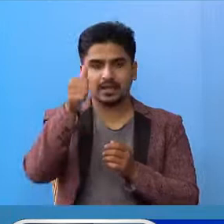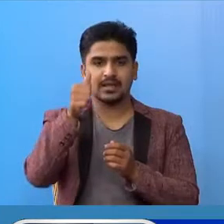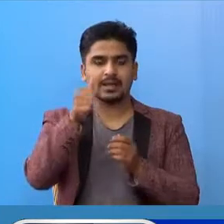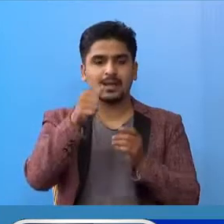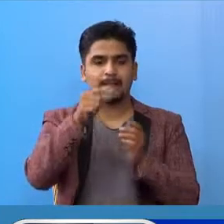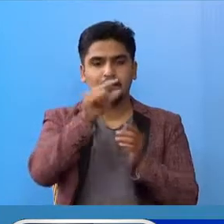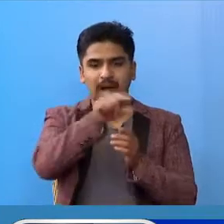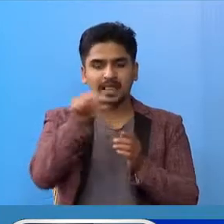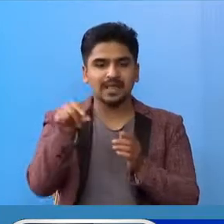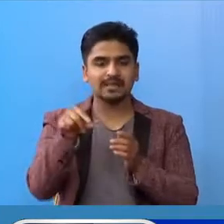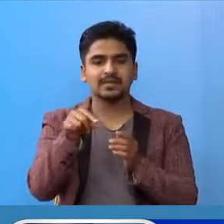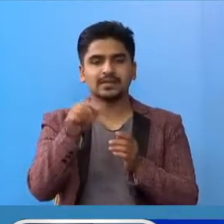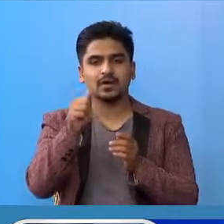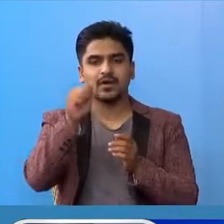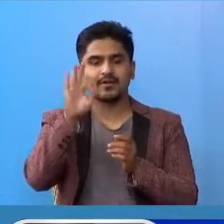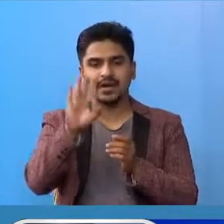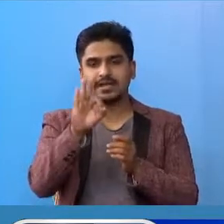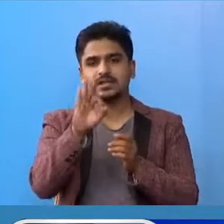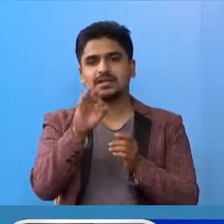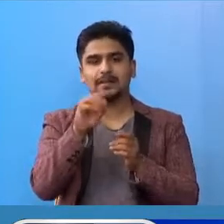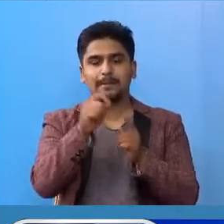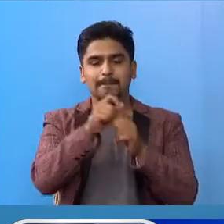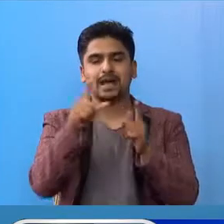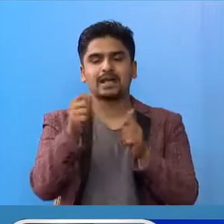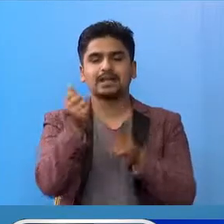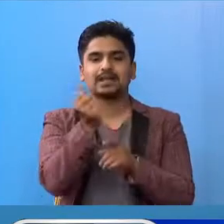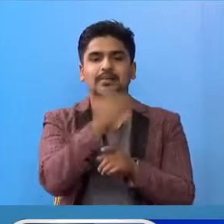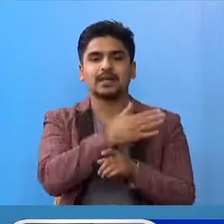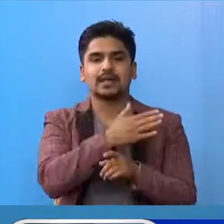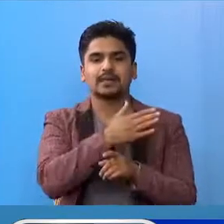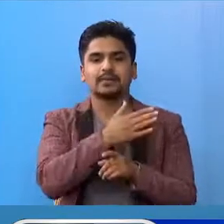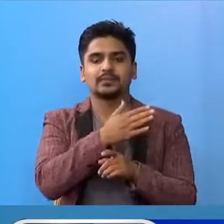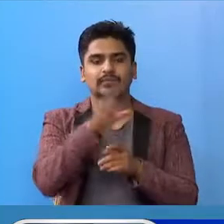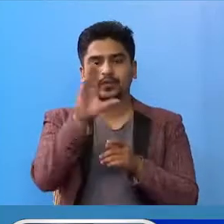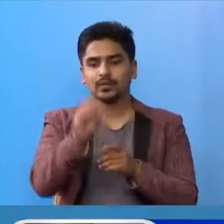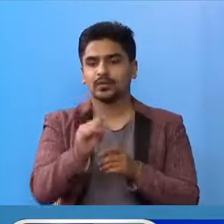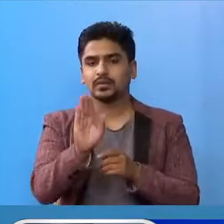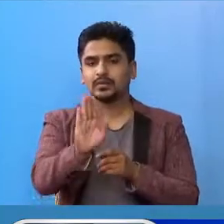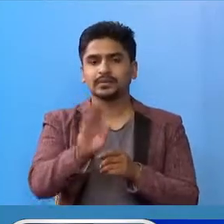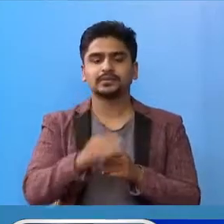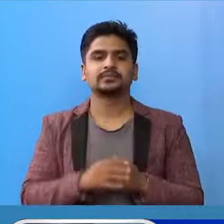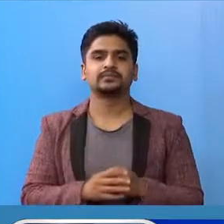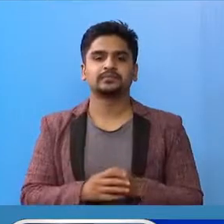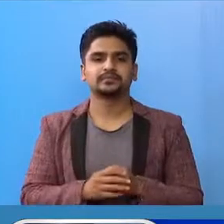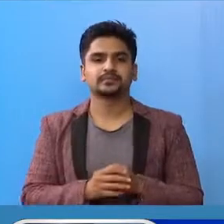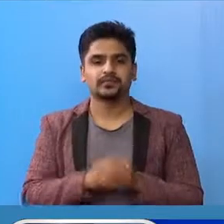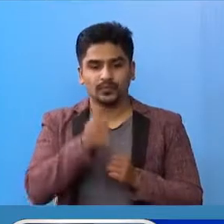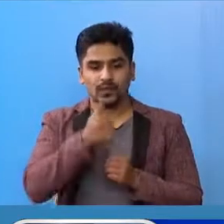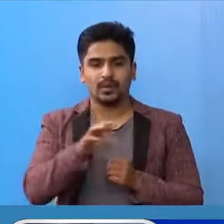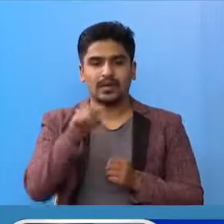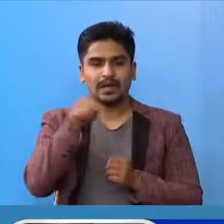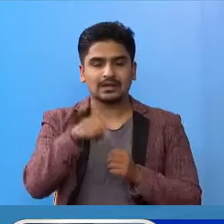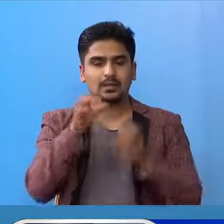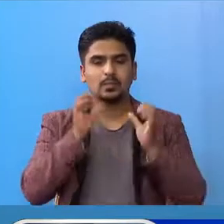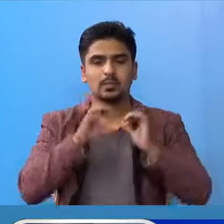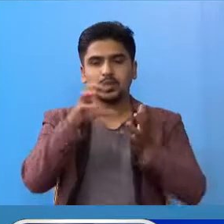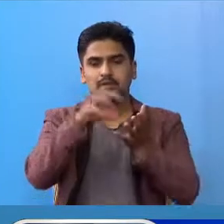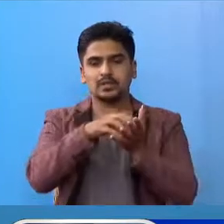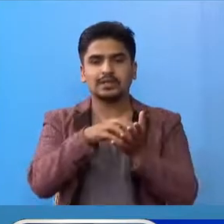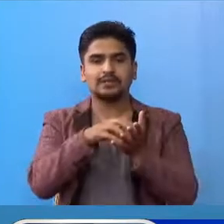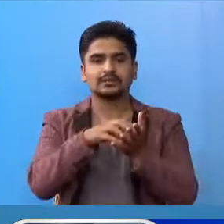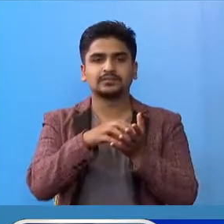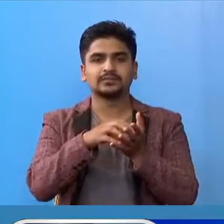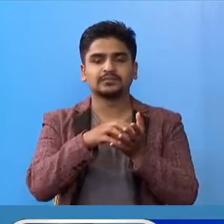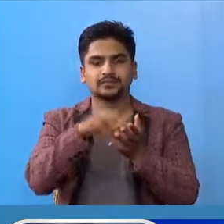माल्दीप्स, अफगानिस्तान र पाकिस्तान बंदा कॉम रहेको चा। अब आजको पर्योक्साला को